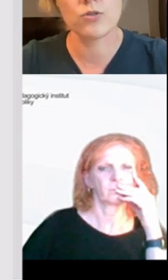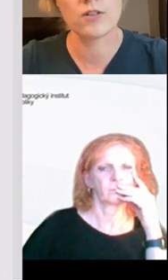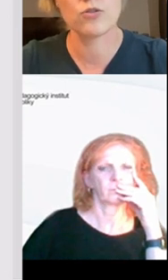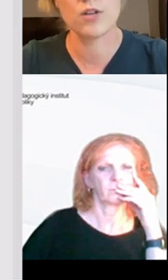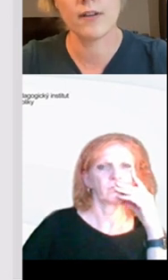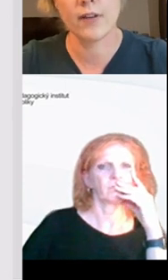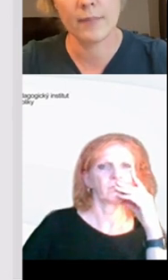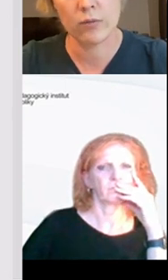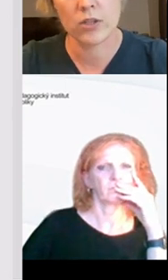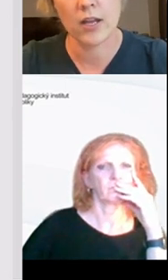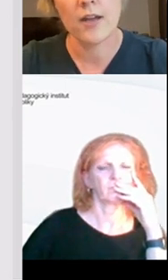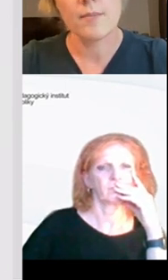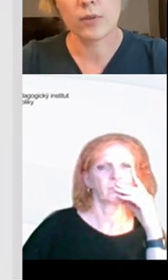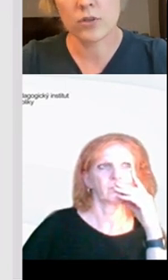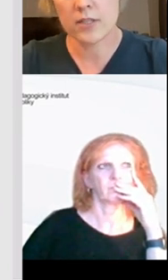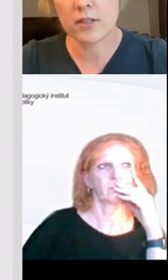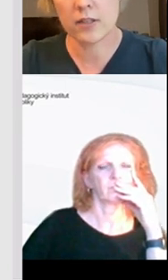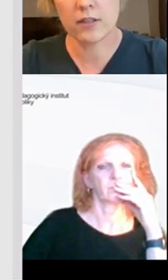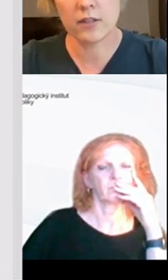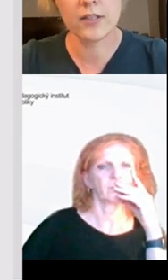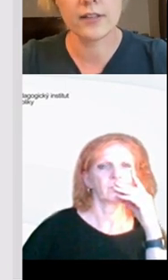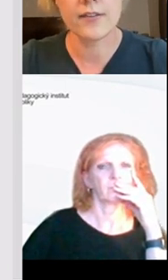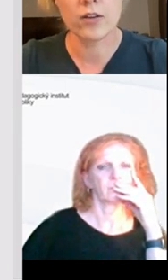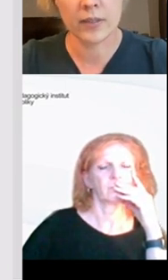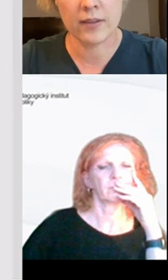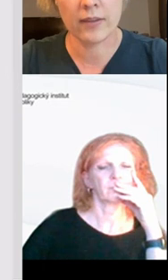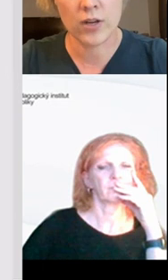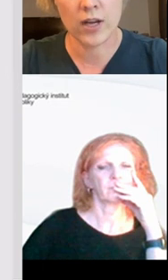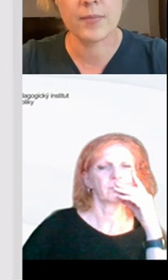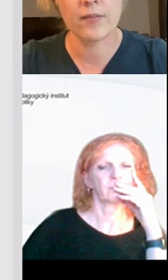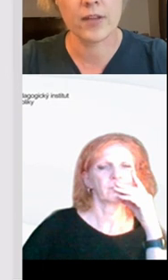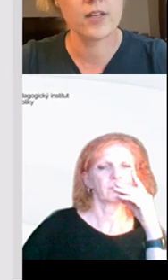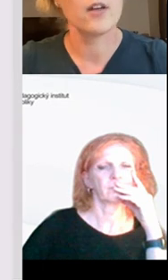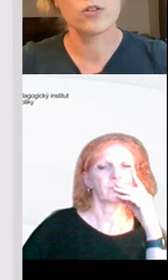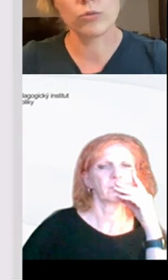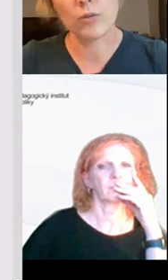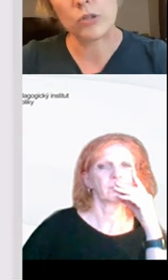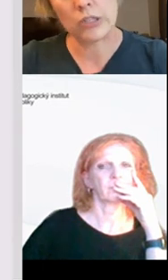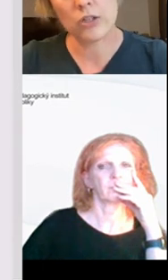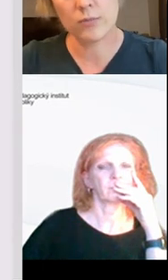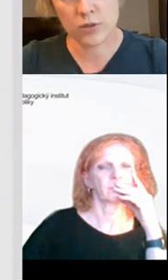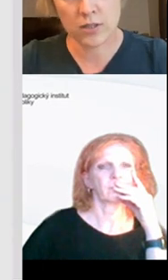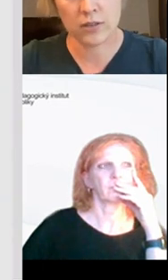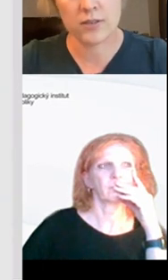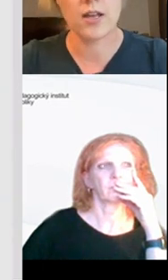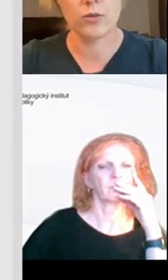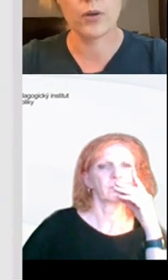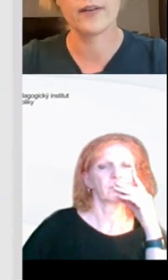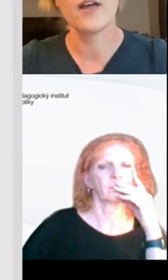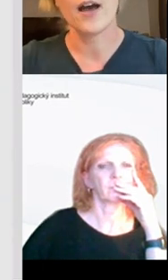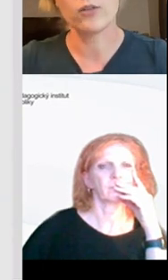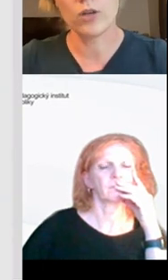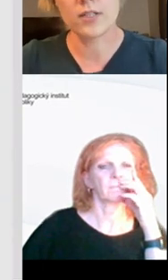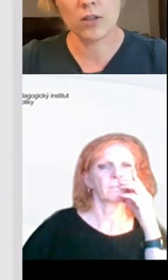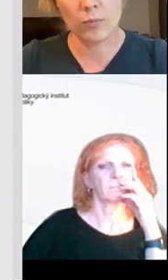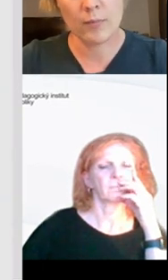obrazovky, což je velmi důležité, protože vlastně digitálně kompetentní žák by měl vědět, že u toho počítače nemůže sedět to celé